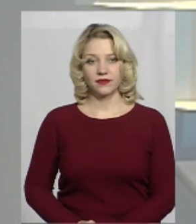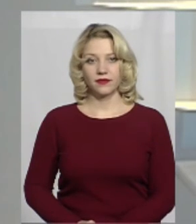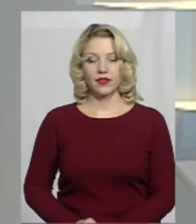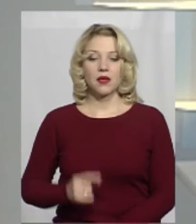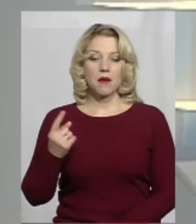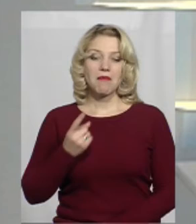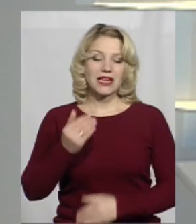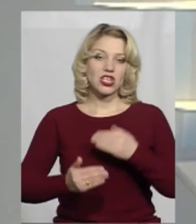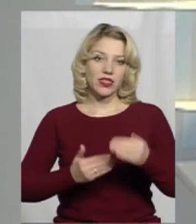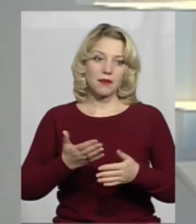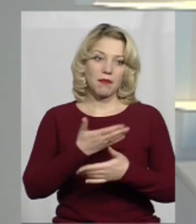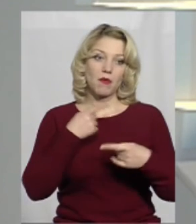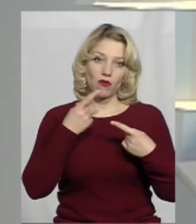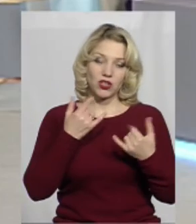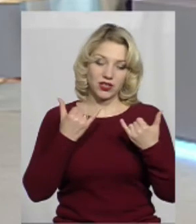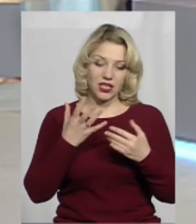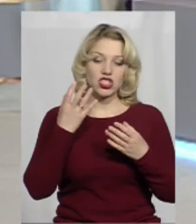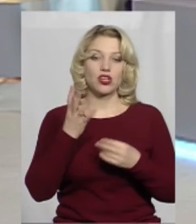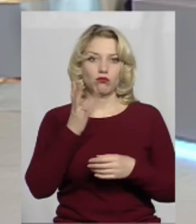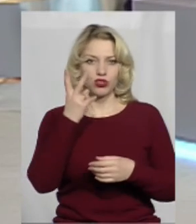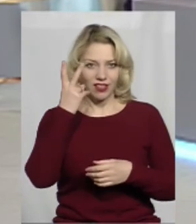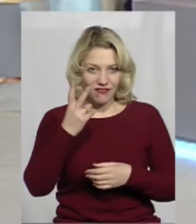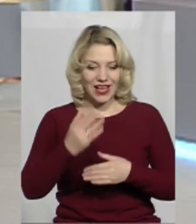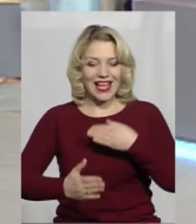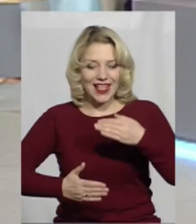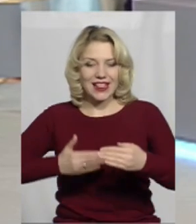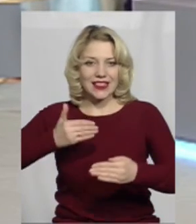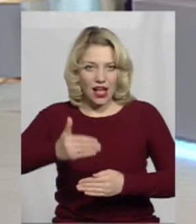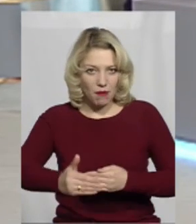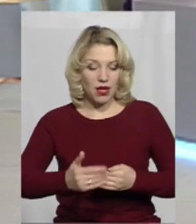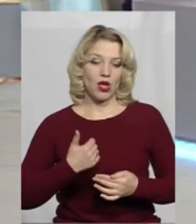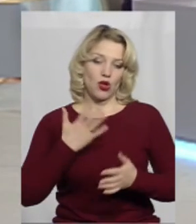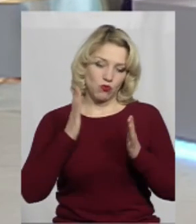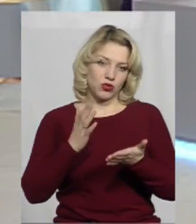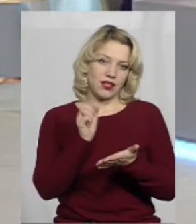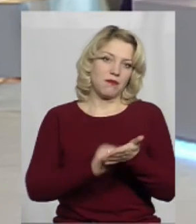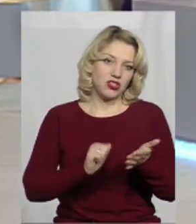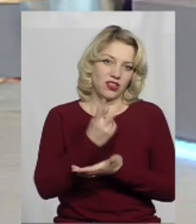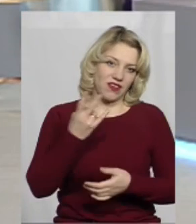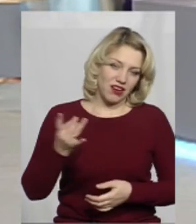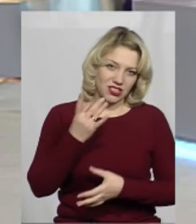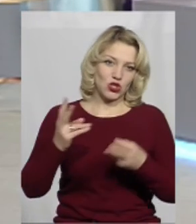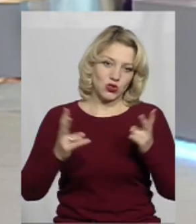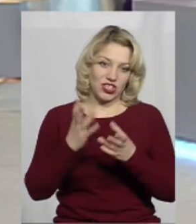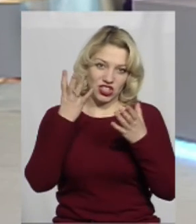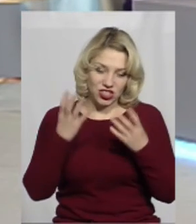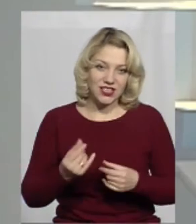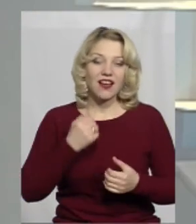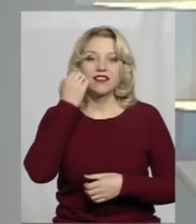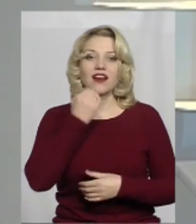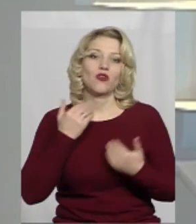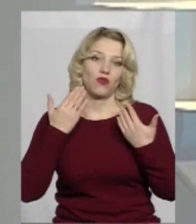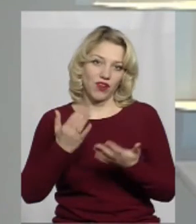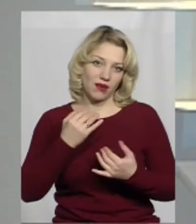Про перший етап поговорили нині, буде ще два, відтак як мінімум два приводи нам зустрітись у цій студії ще. Наразі дякую вам,